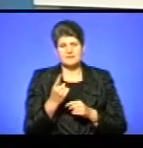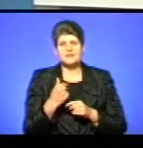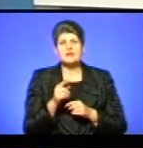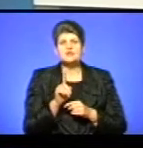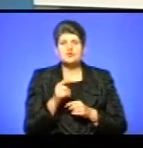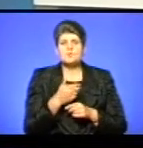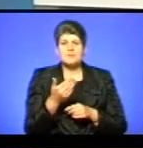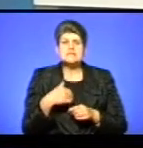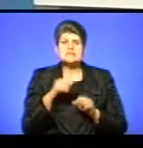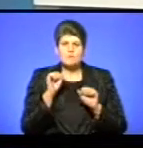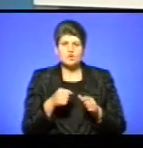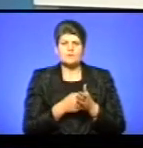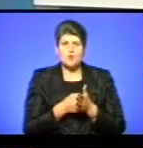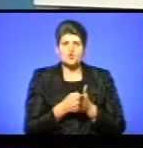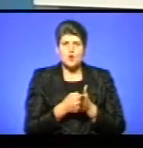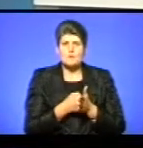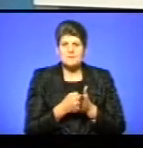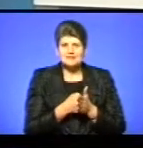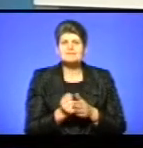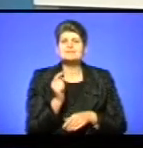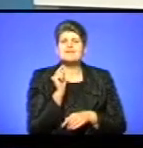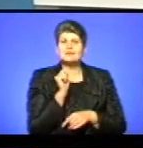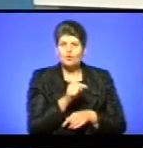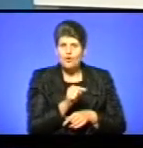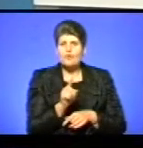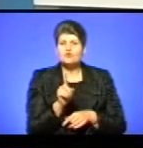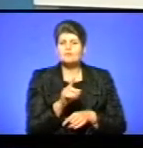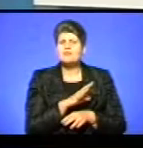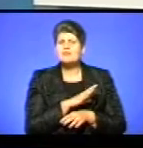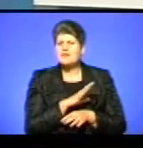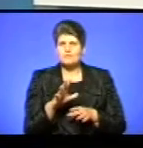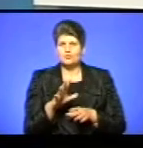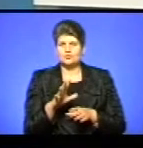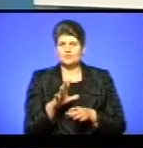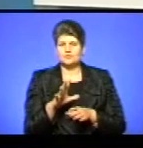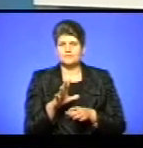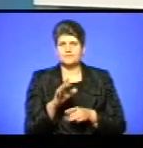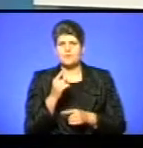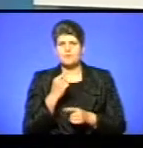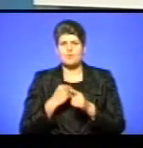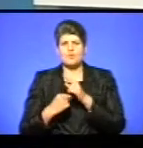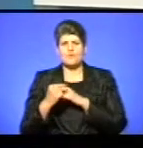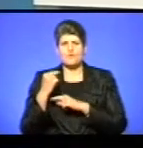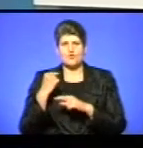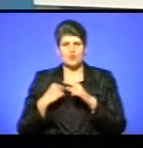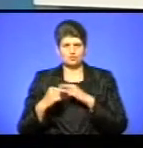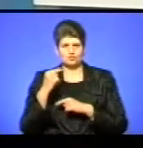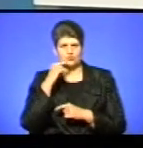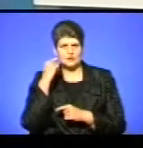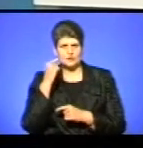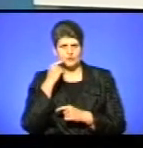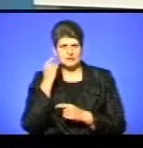зможемо добитися того, аби не було повороту до проросійського